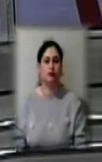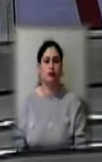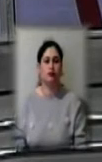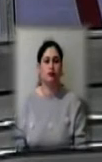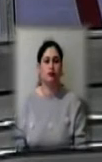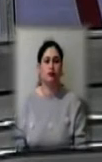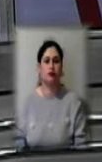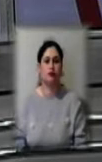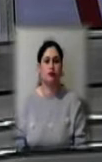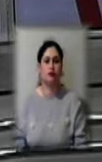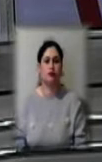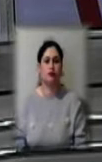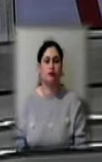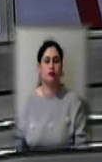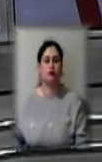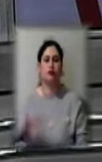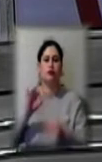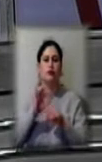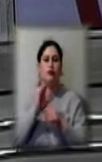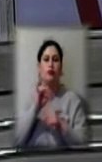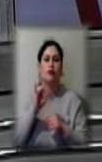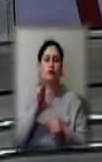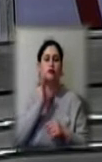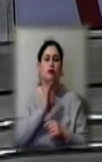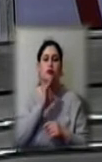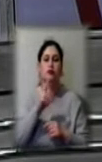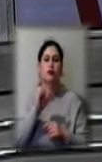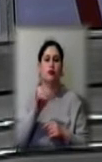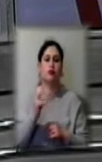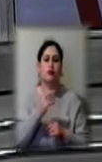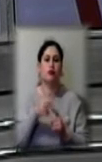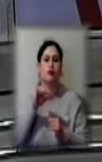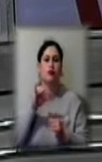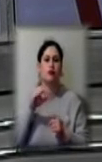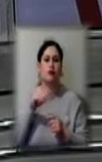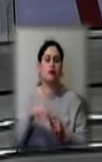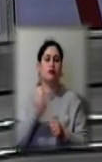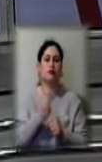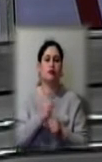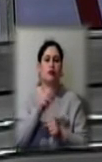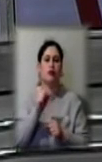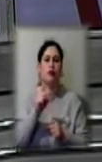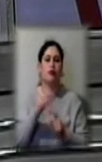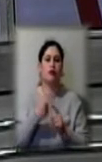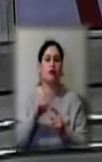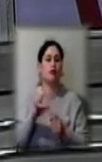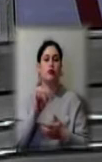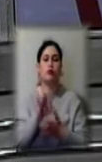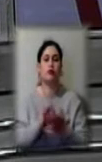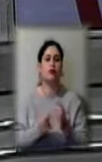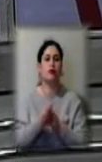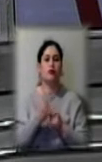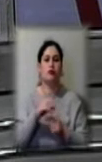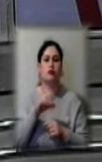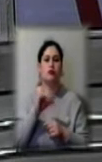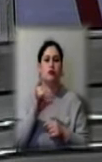У хворої на коронавірус жінки зі Скадовського району ПЛР-тест робили у Каховці. Тому він не одразу з'явився у статистиці. Про